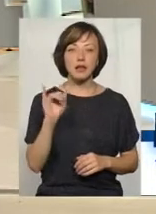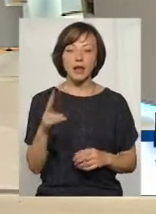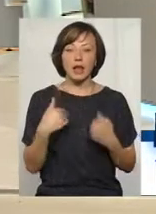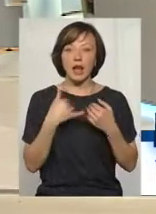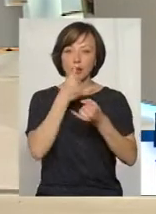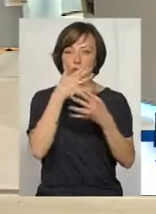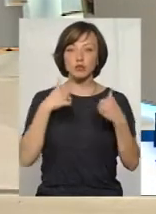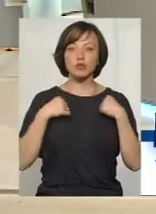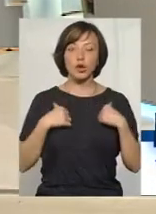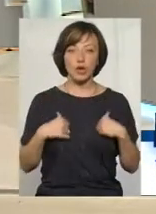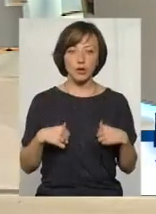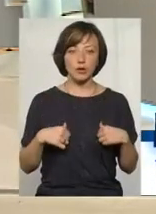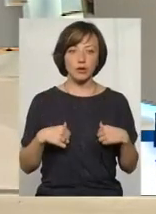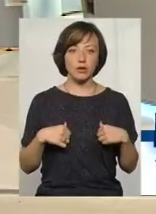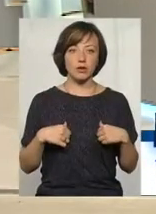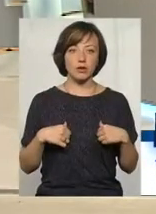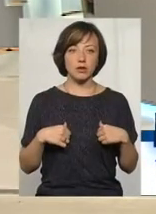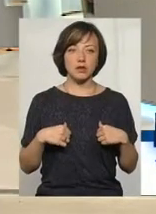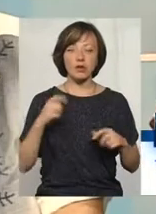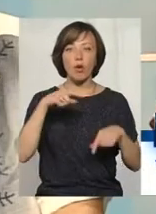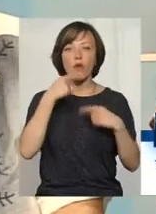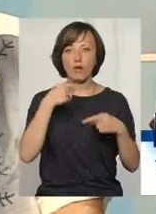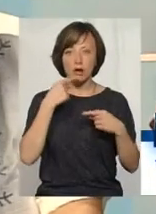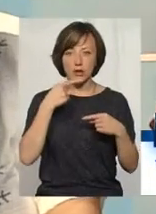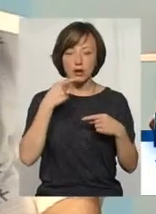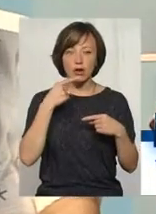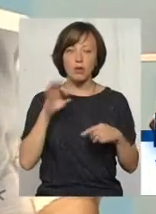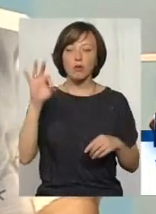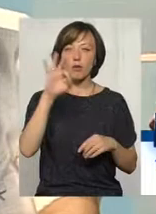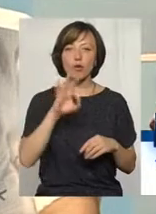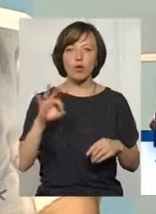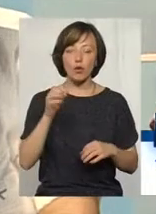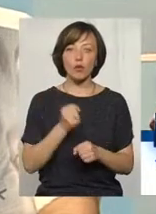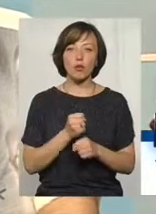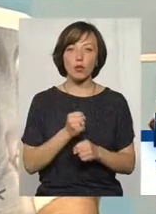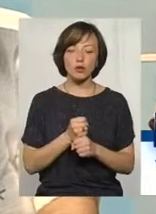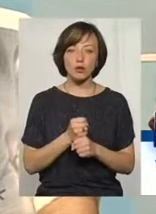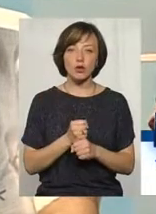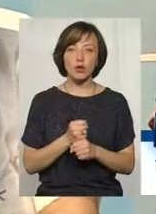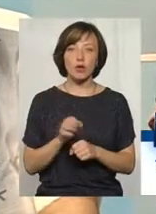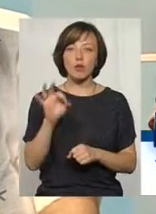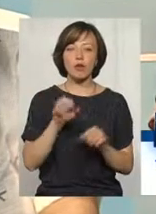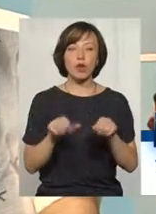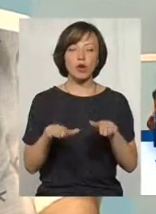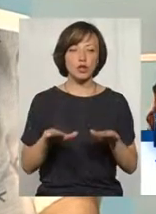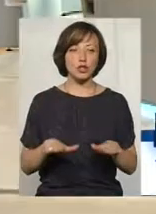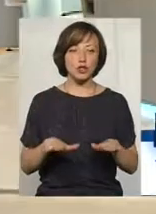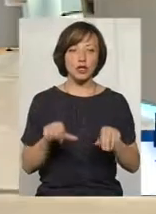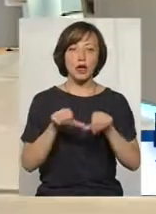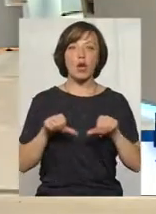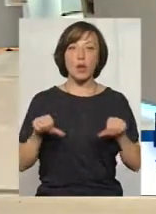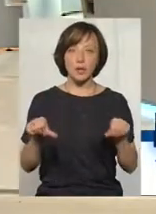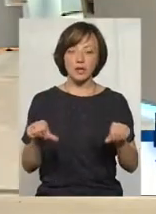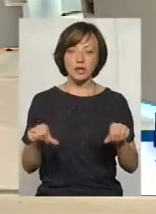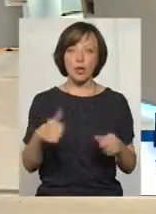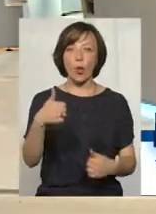спокійно, спокійно говорити про роботу, про рішення коніції